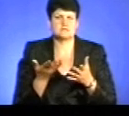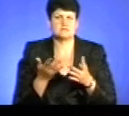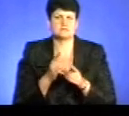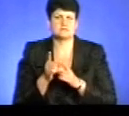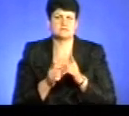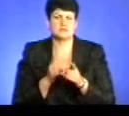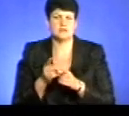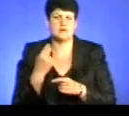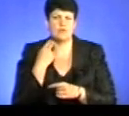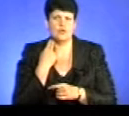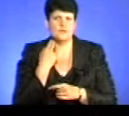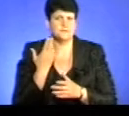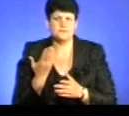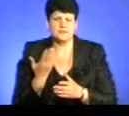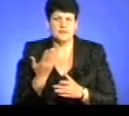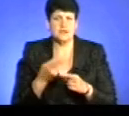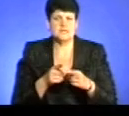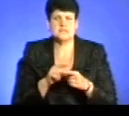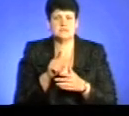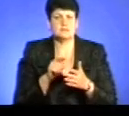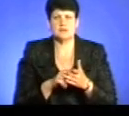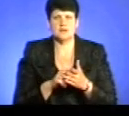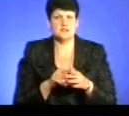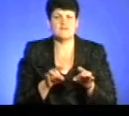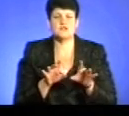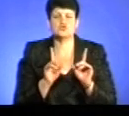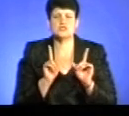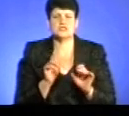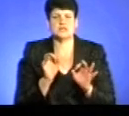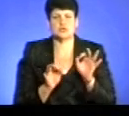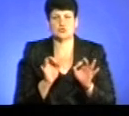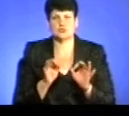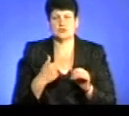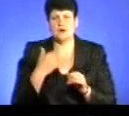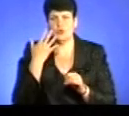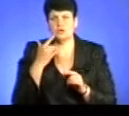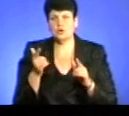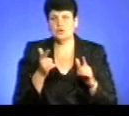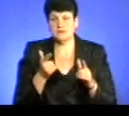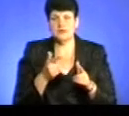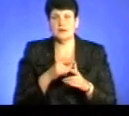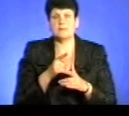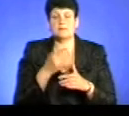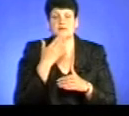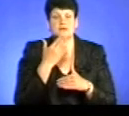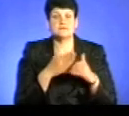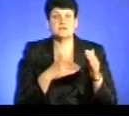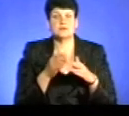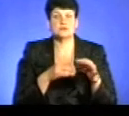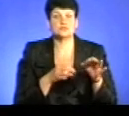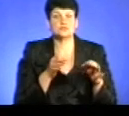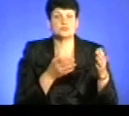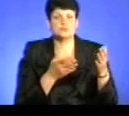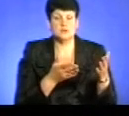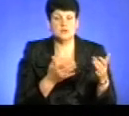Ну, як такого ці питання вирішує виключно суд. Я, коли готував все до ефіру, то я підіймав практику, судову практику.